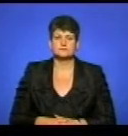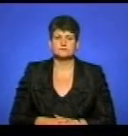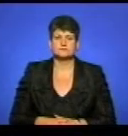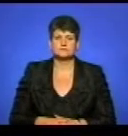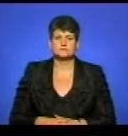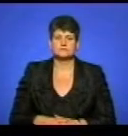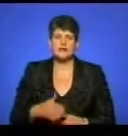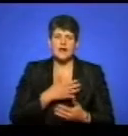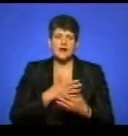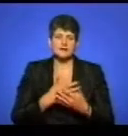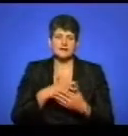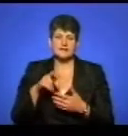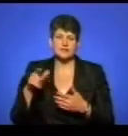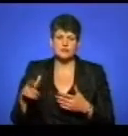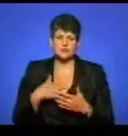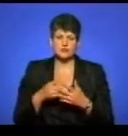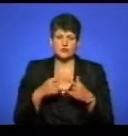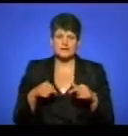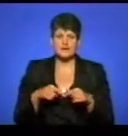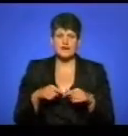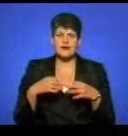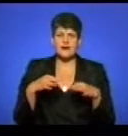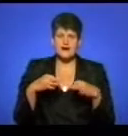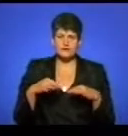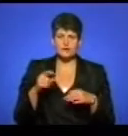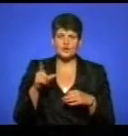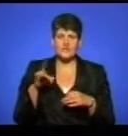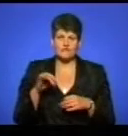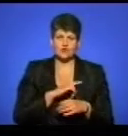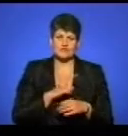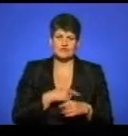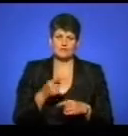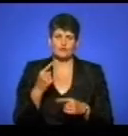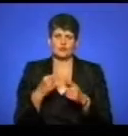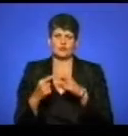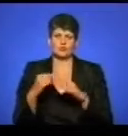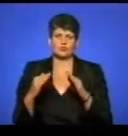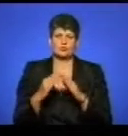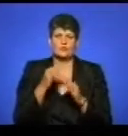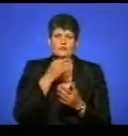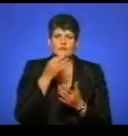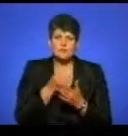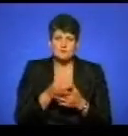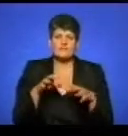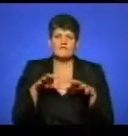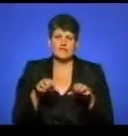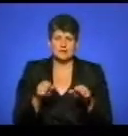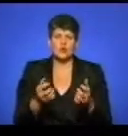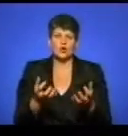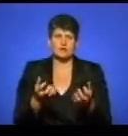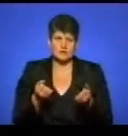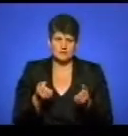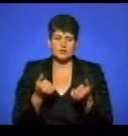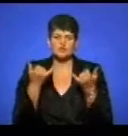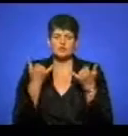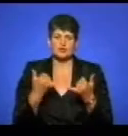Активісти громадської організації «Автоєвросила Тернопіль» повертаються додому. Відповідь від влади отримали. Зазначу,